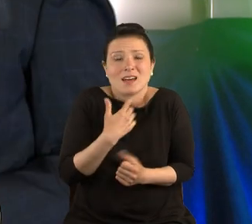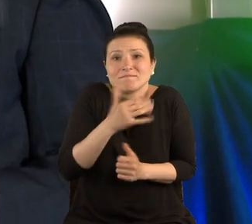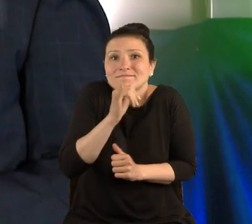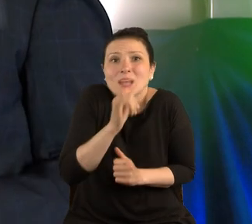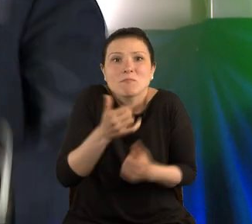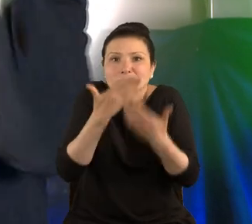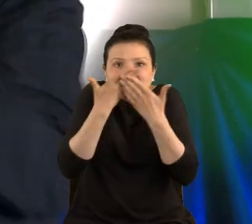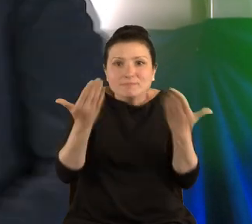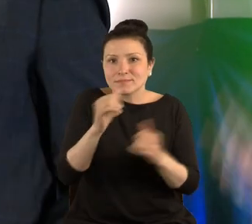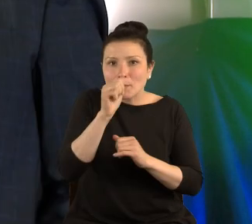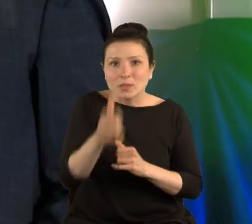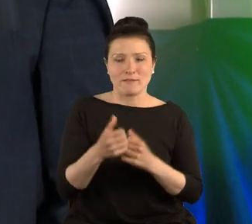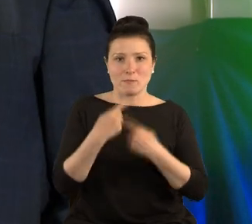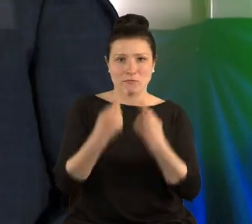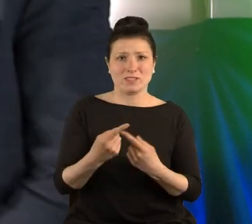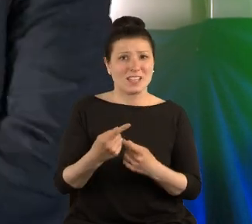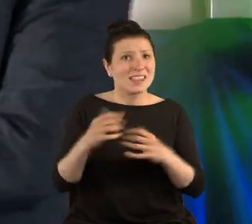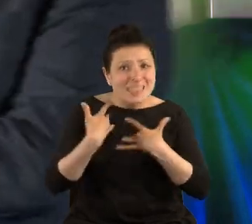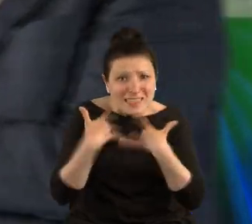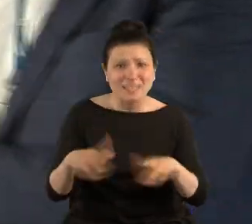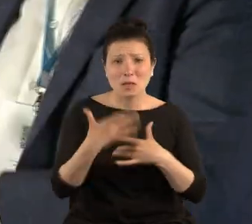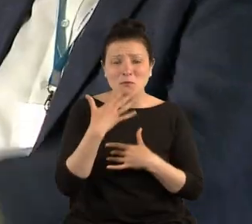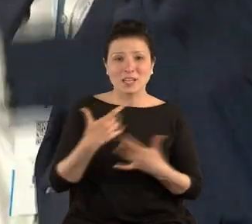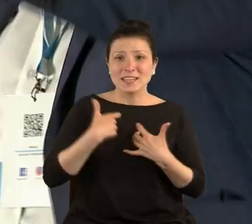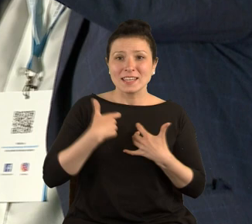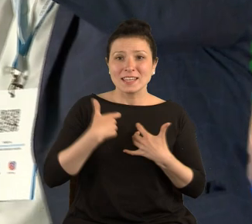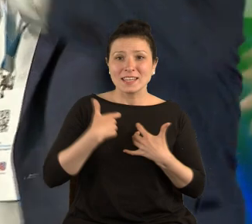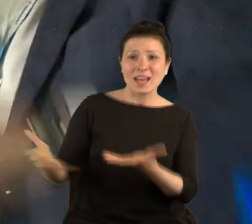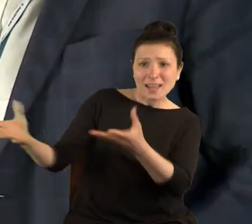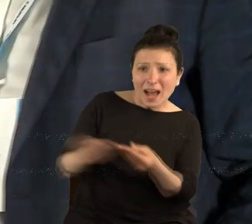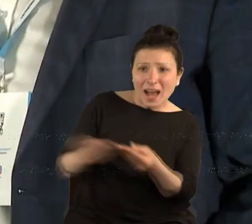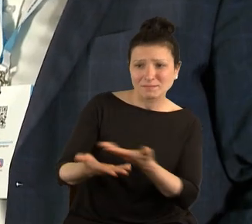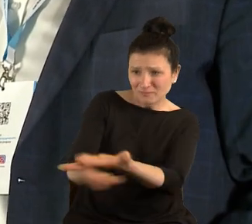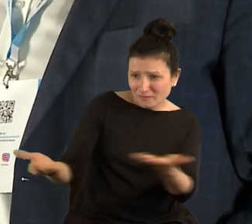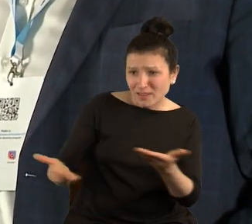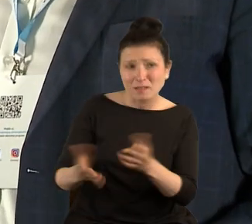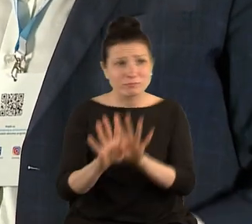w stanie powiedzieć i nie chcę wam tego mówić. Ja chcę stanąć z wami przed tą Pietą